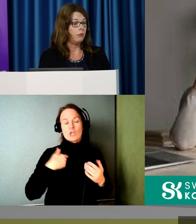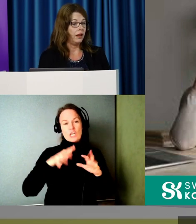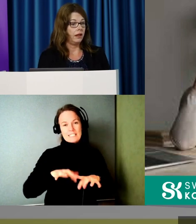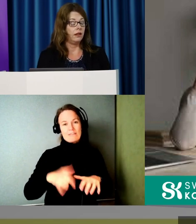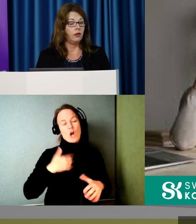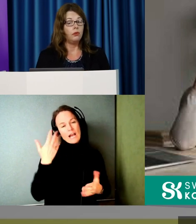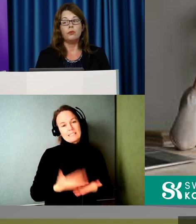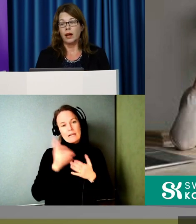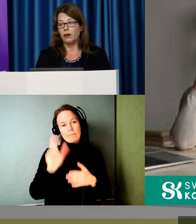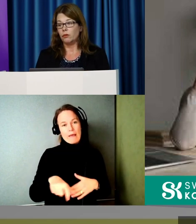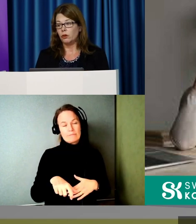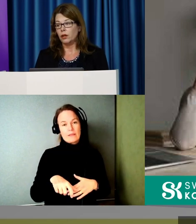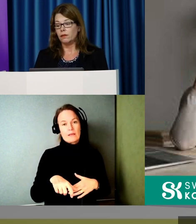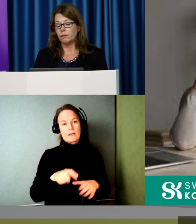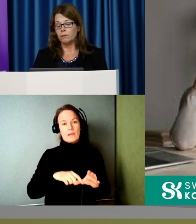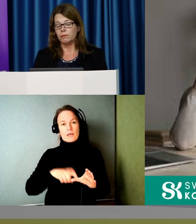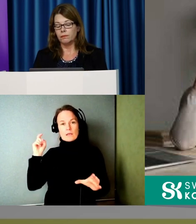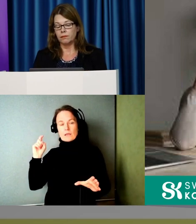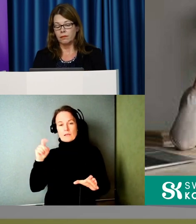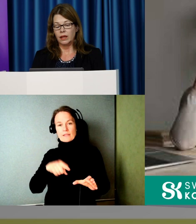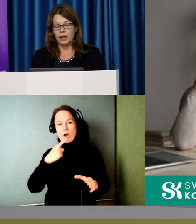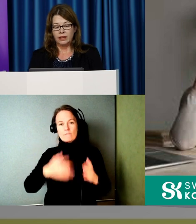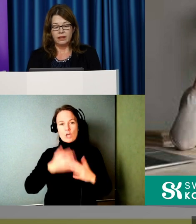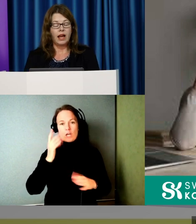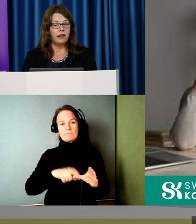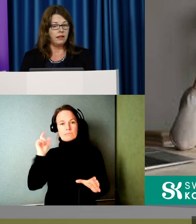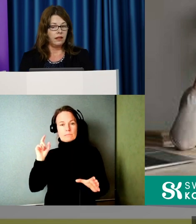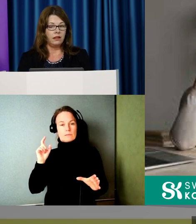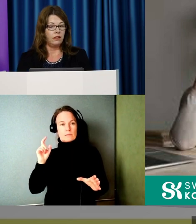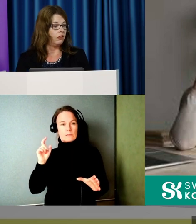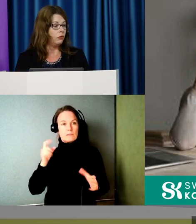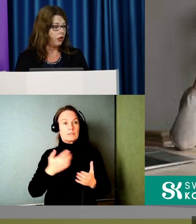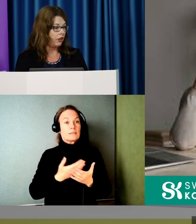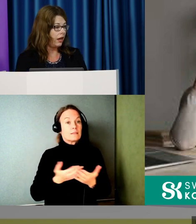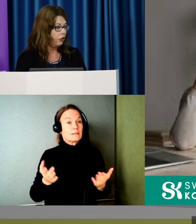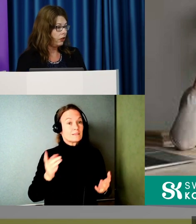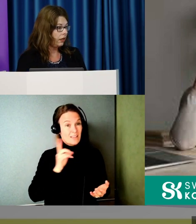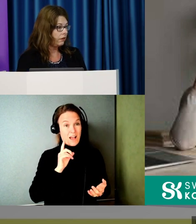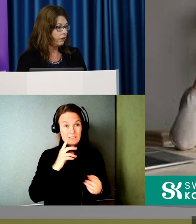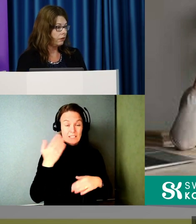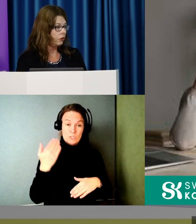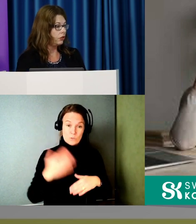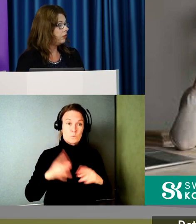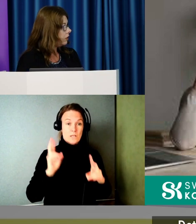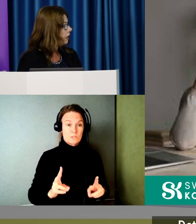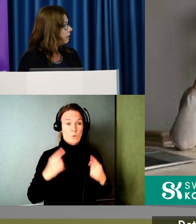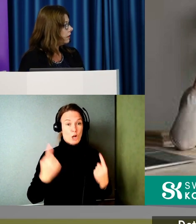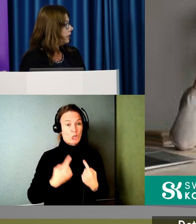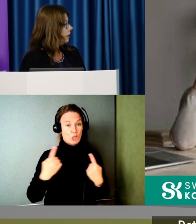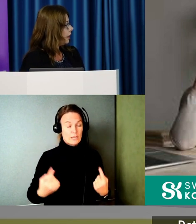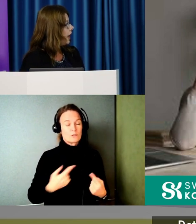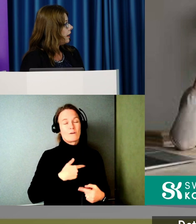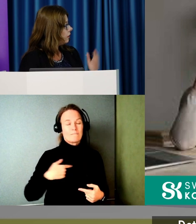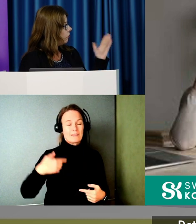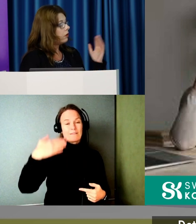hjälpa henne ur det här avtalet. Det är inte alltid det slutar så här lyckligt. Och det vi vet,